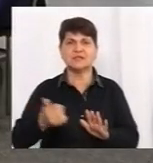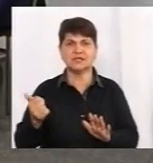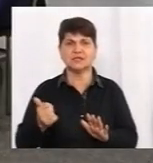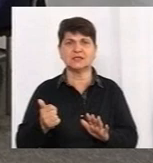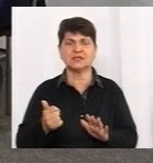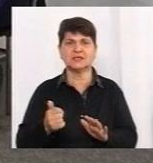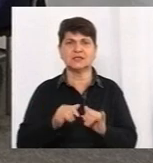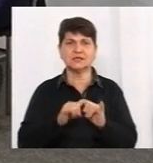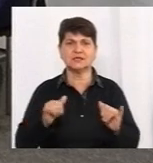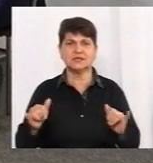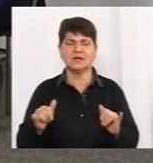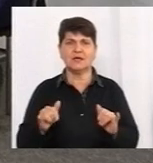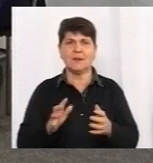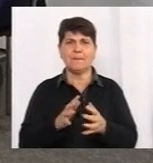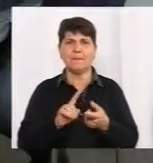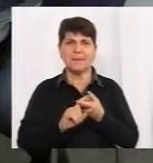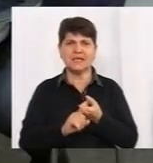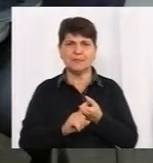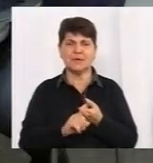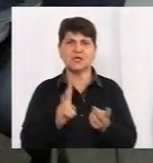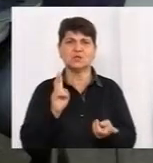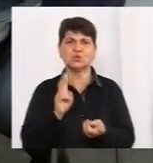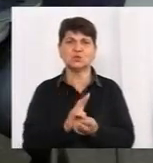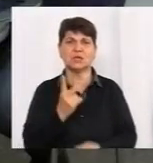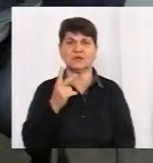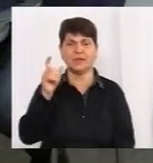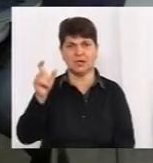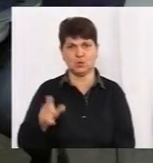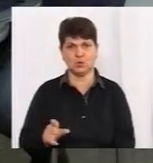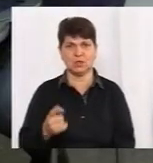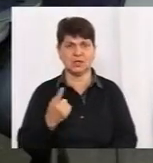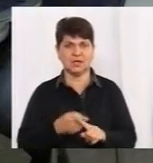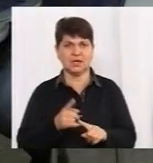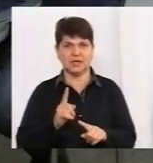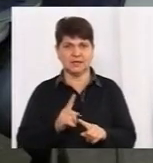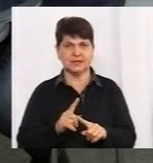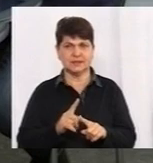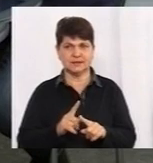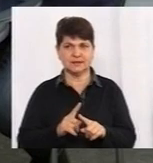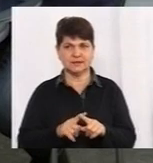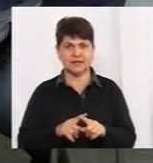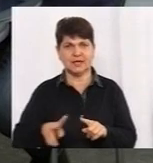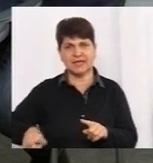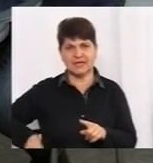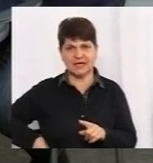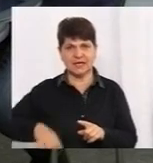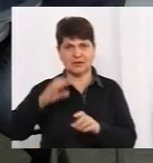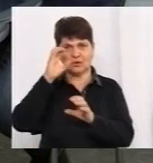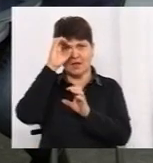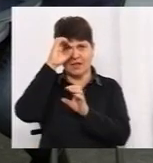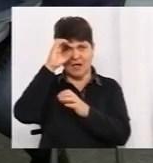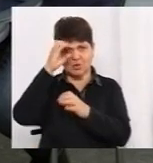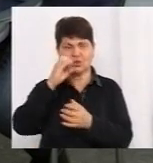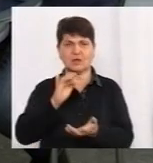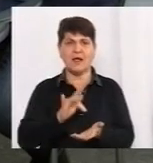зустріли дві людини. Це директор лабораторного